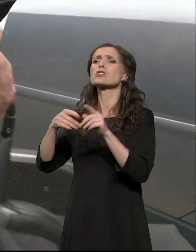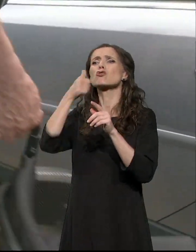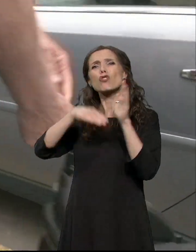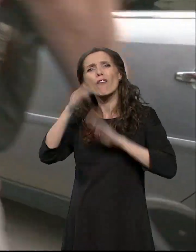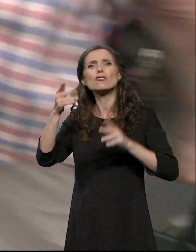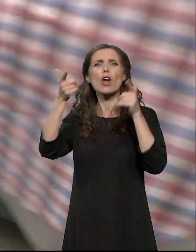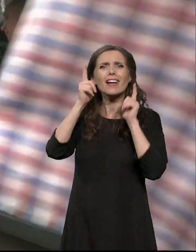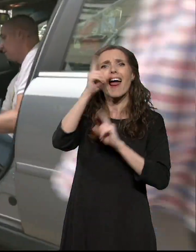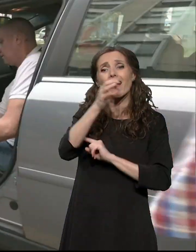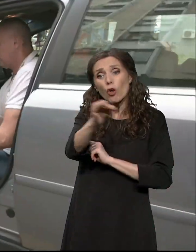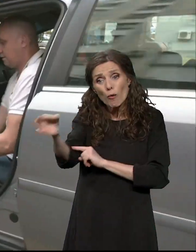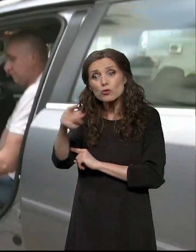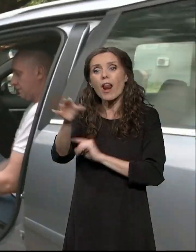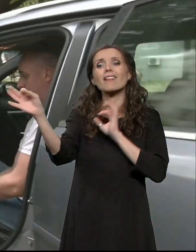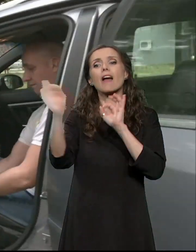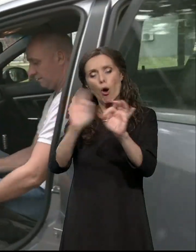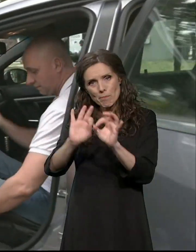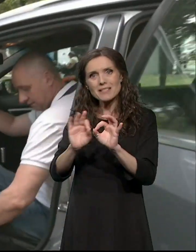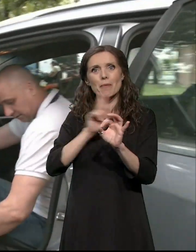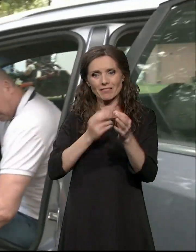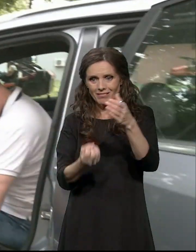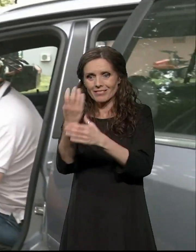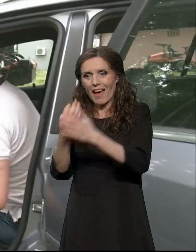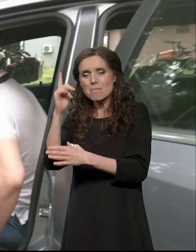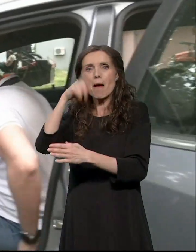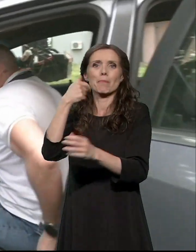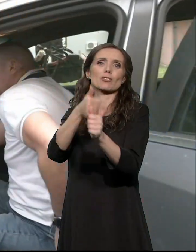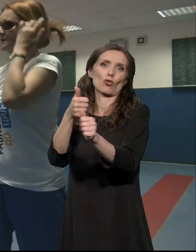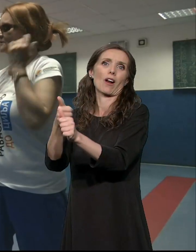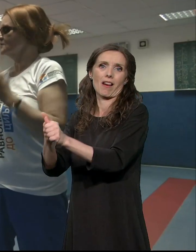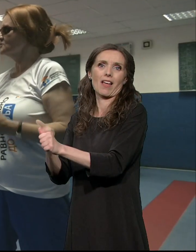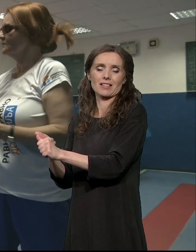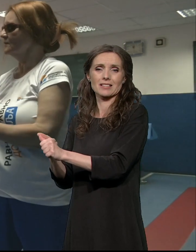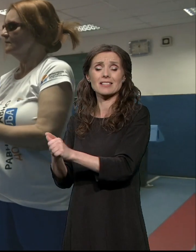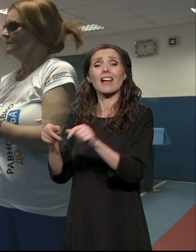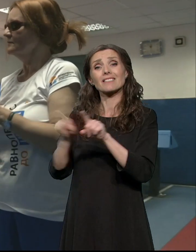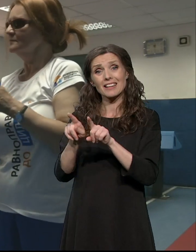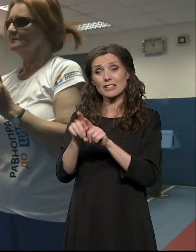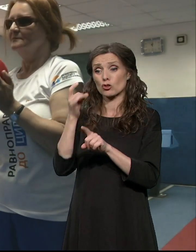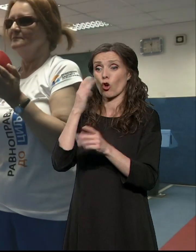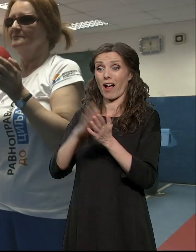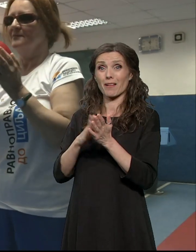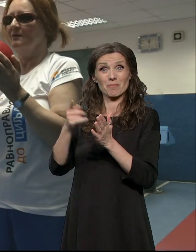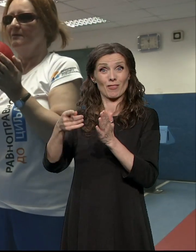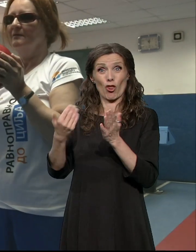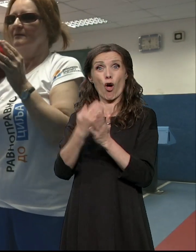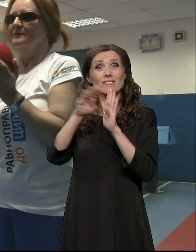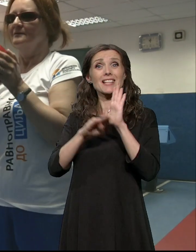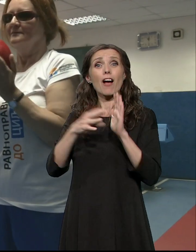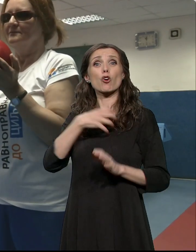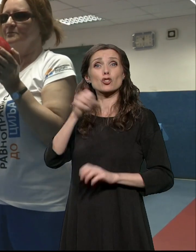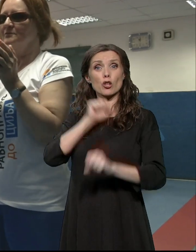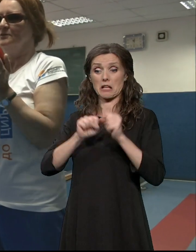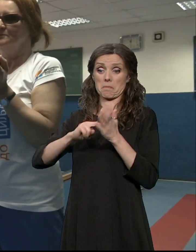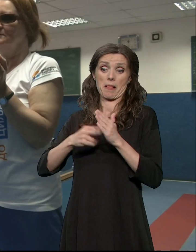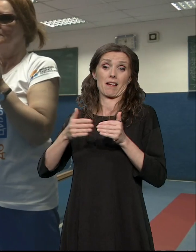zajednica i povećanje bra korisnika servisa personalne asistencije. Također, pri donošenju novog zakona o socijalnoj zaštiti koji